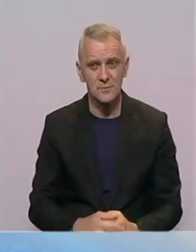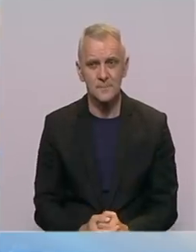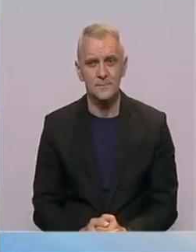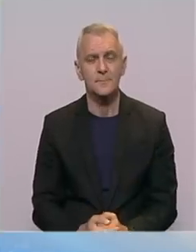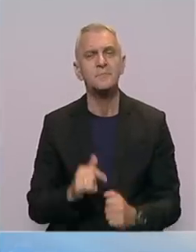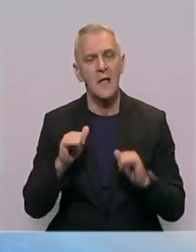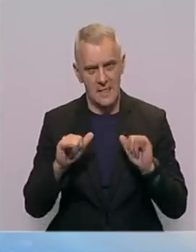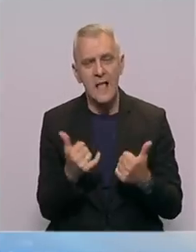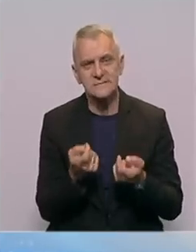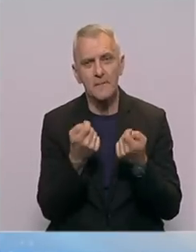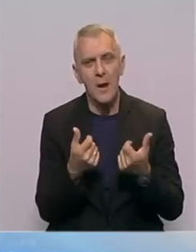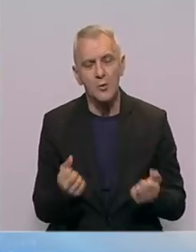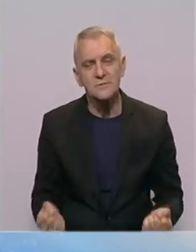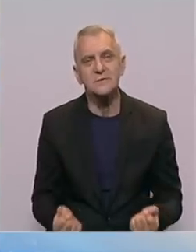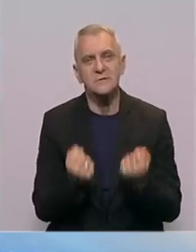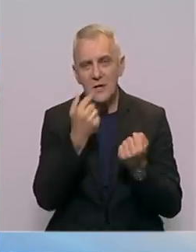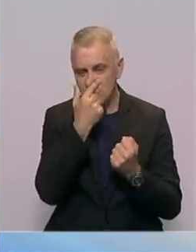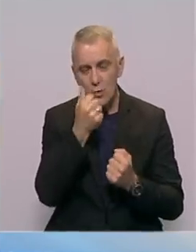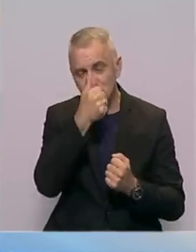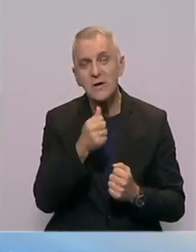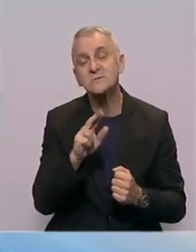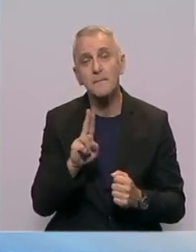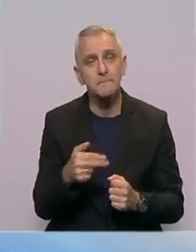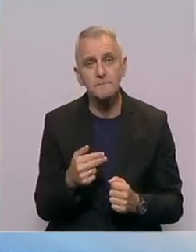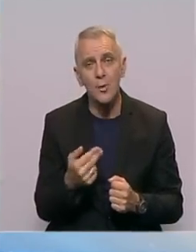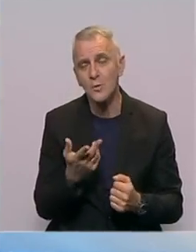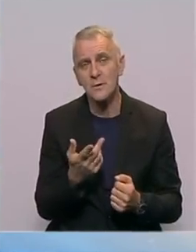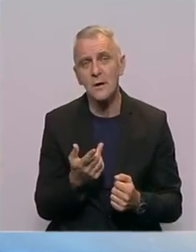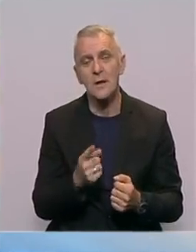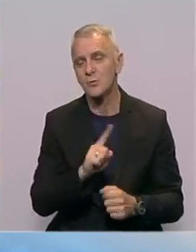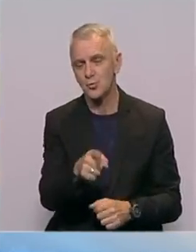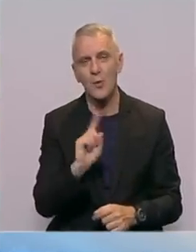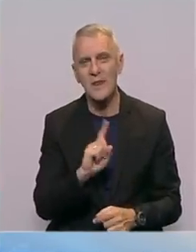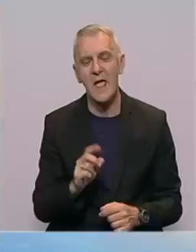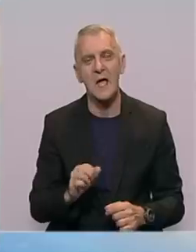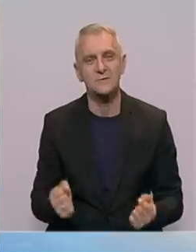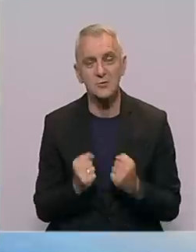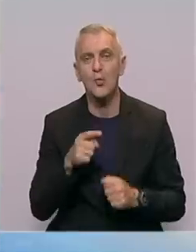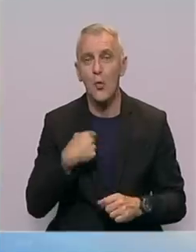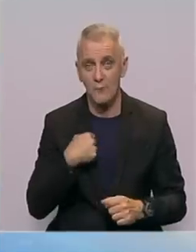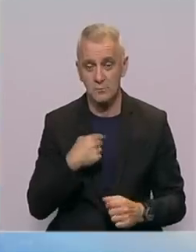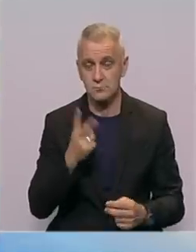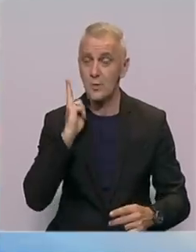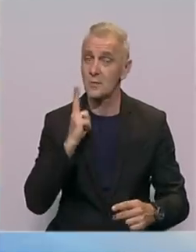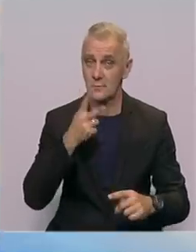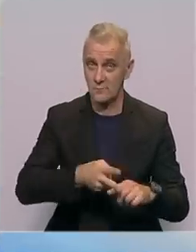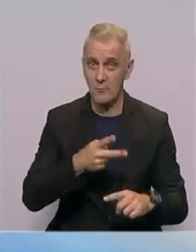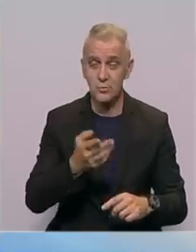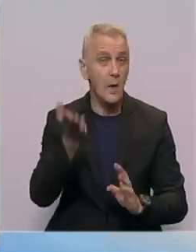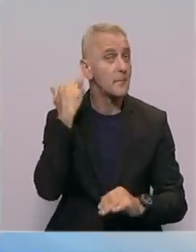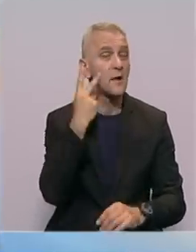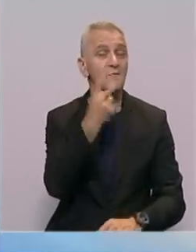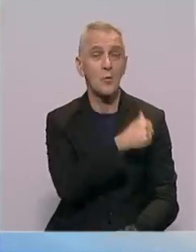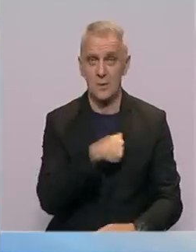jest malo teško, ali šta si mora, to nije teško. Ovo mi je drugi put, prije dvije godine sam isto